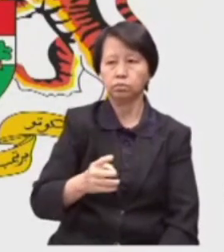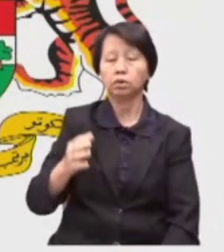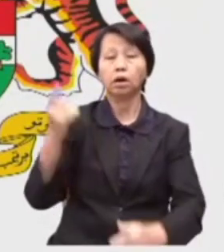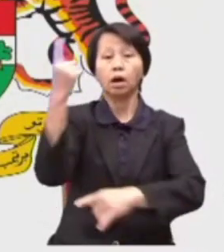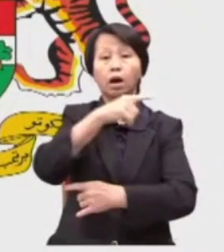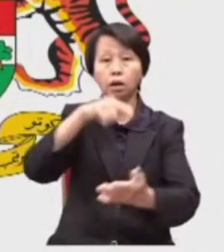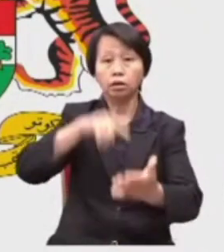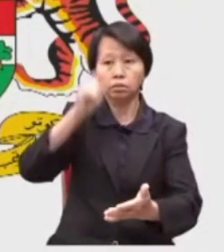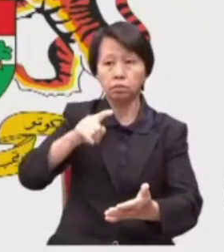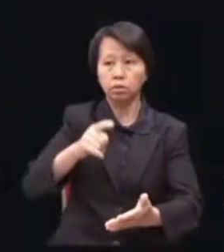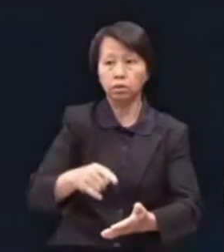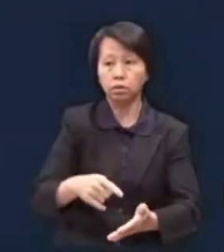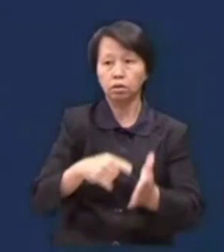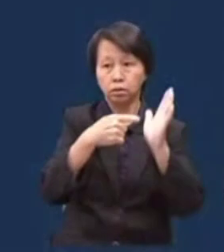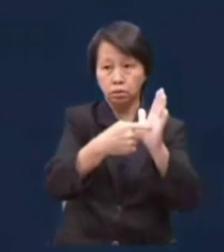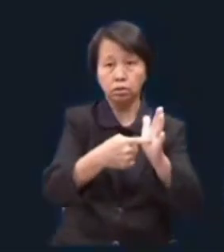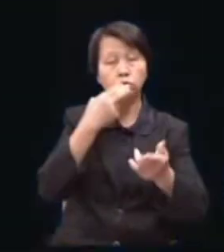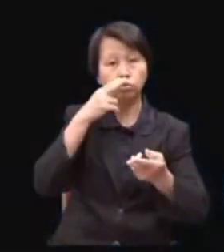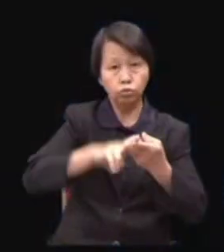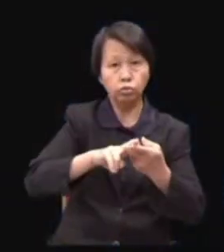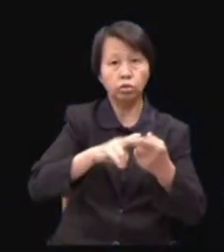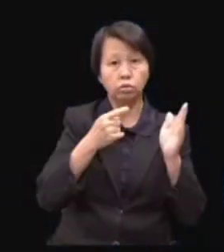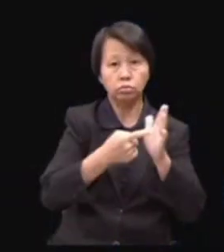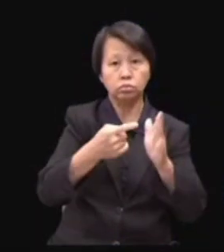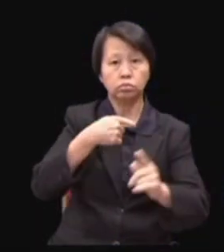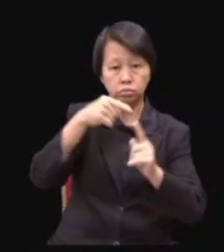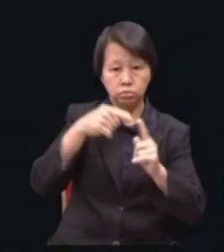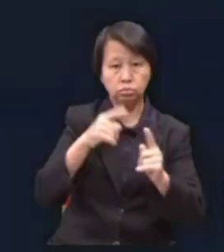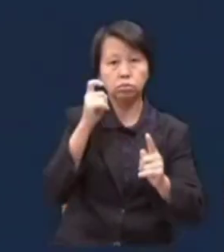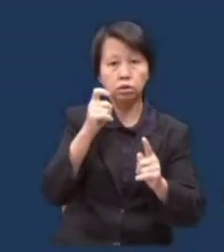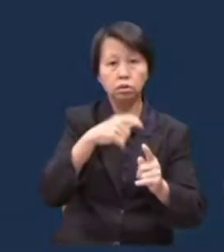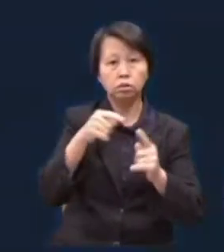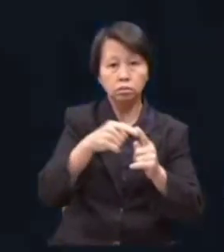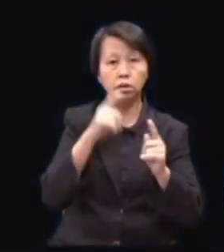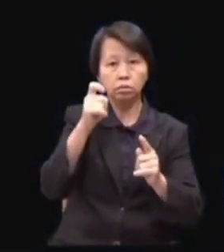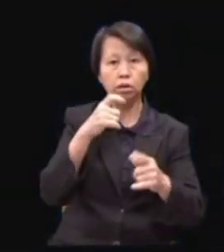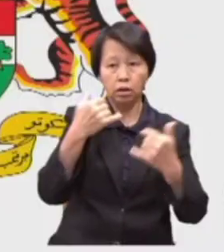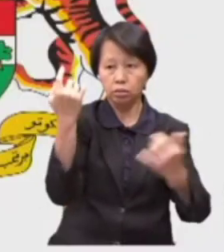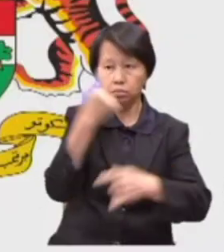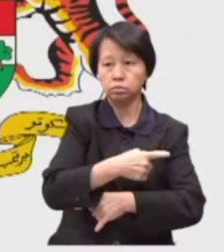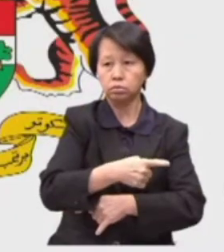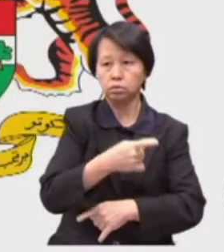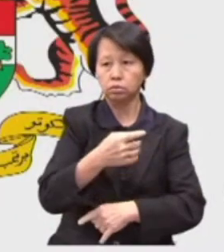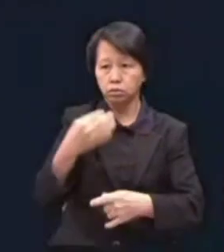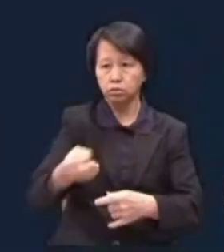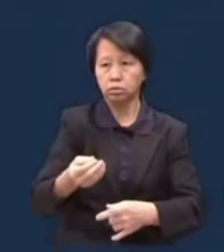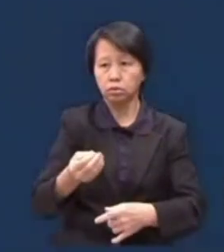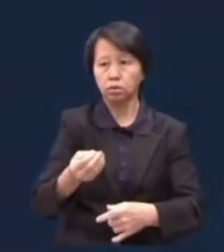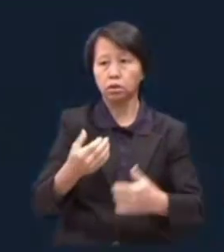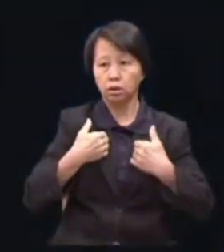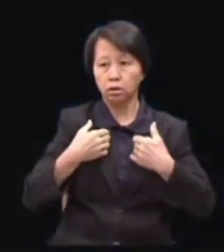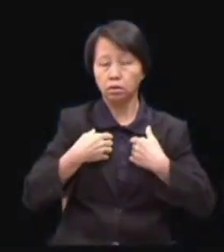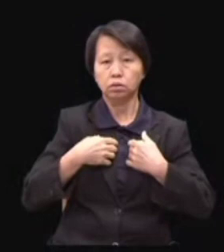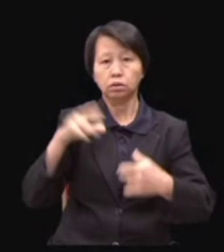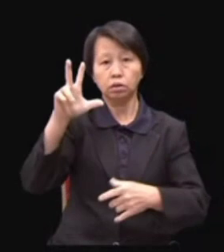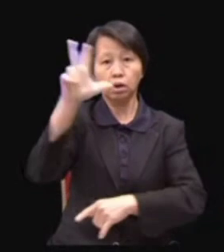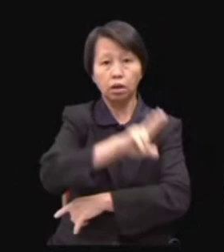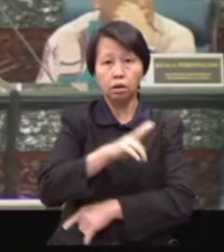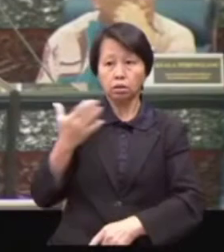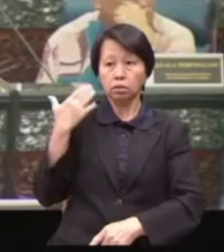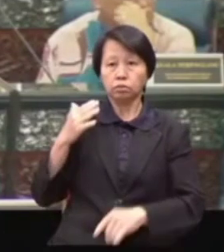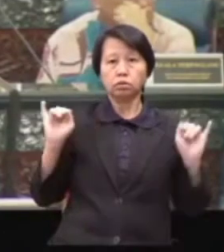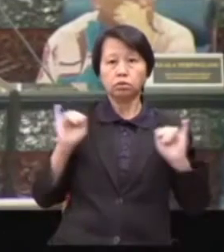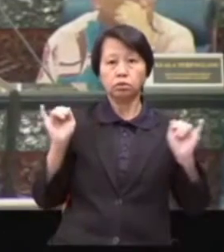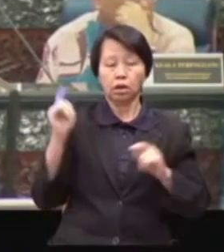Hari ini kena bagi show course letter. Hari ini deadline. Hari ini deadline. tak faham. masuk. Suara masuk. Tiga hari lalu.